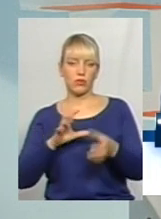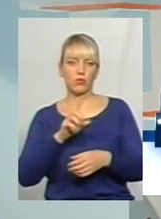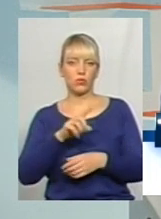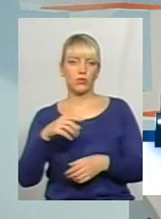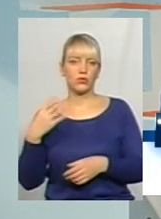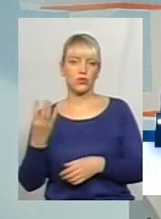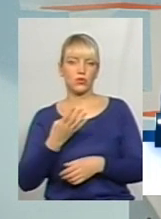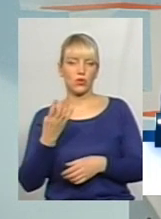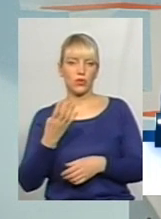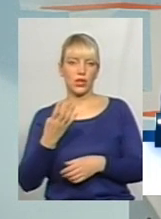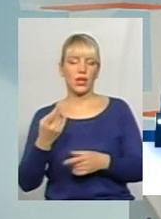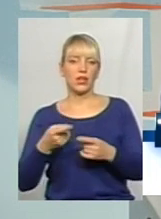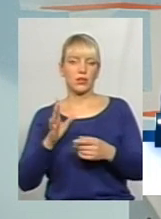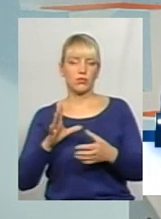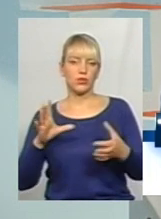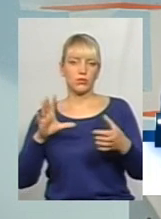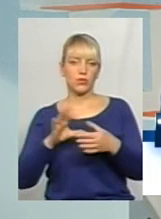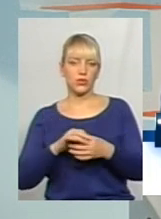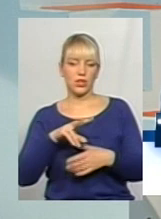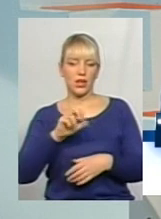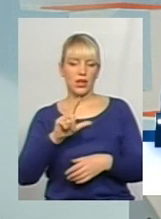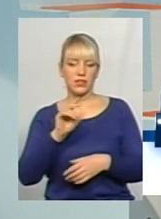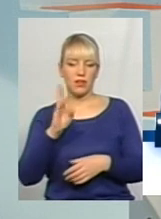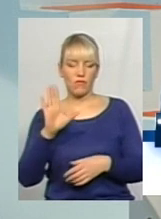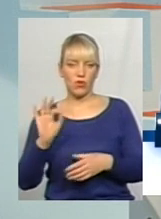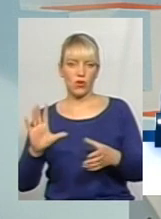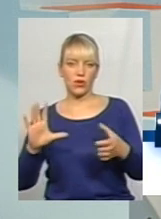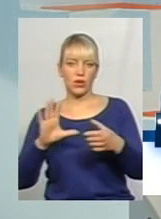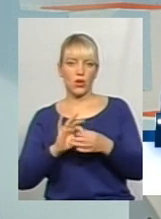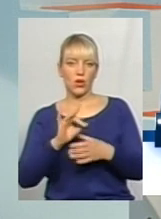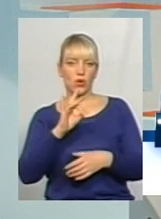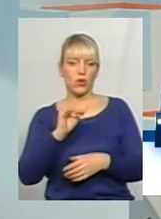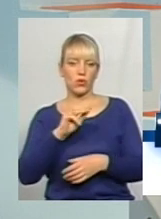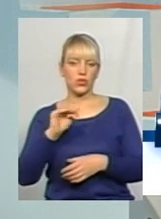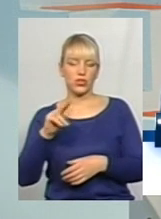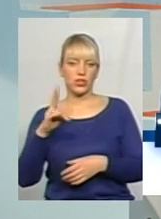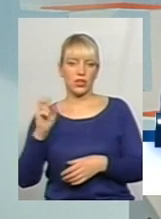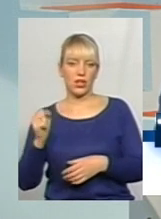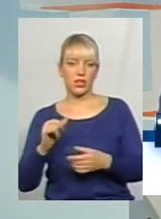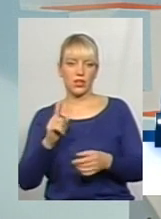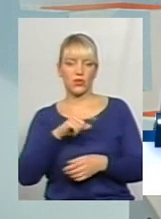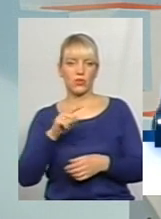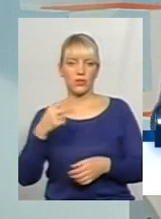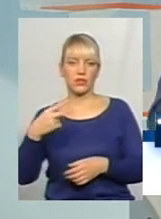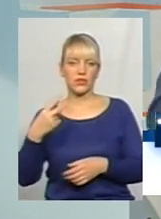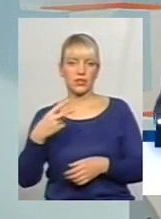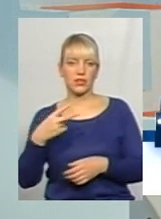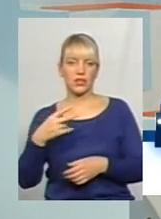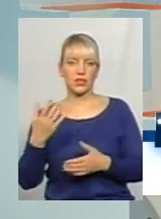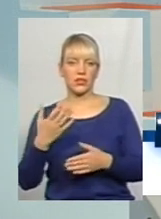40, який сполучає мікрорайон Лєзньо з мікрорайоном Ружичне. Ну і маршрут номер 20, який